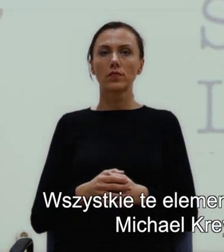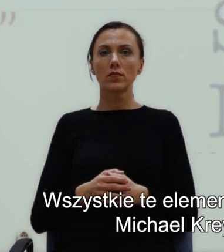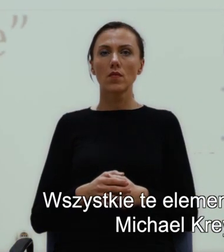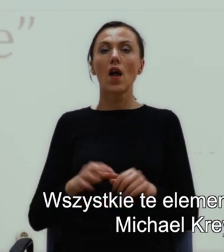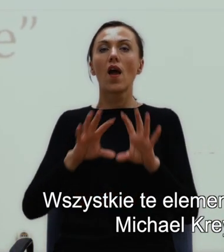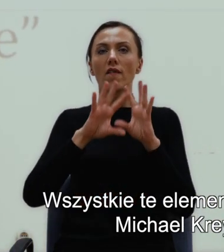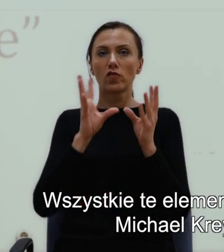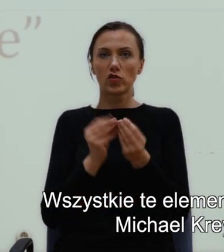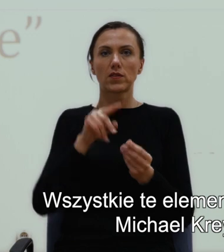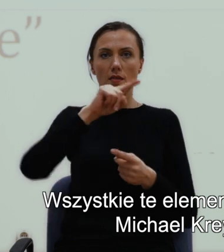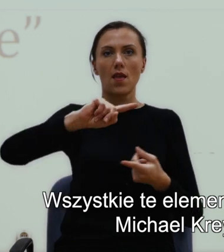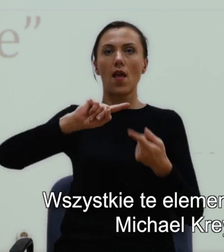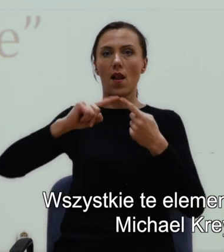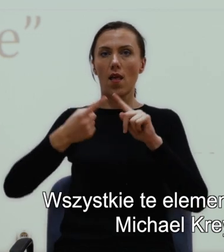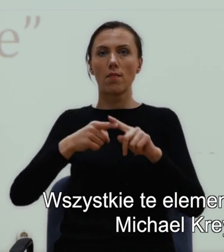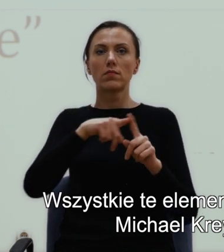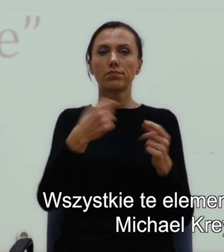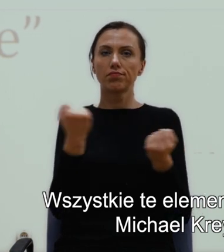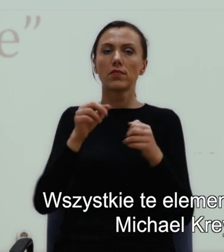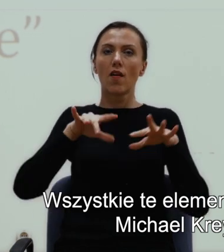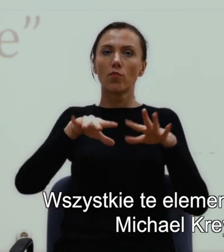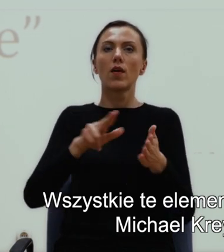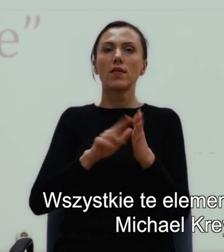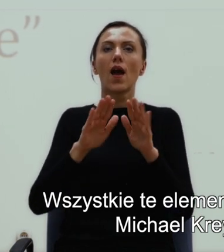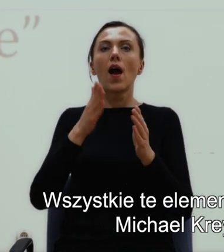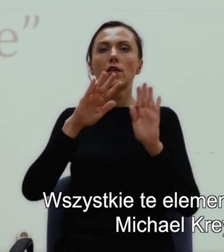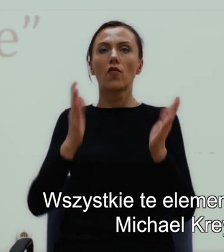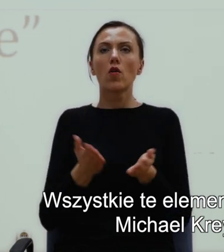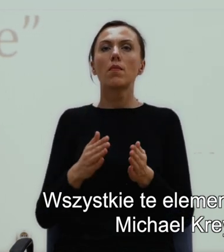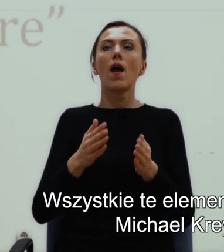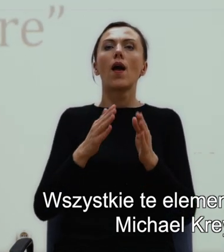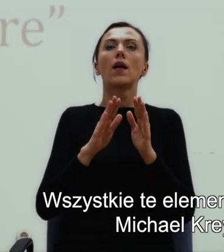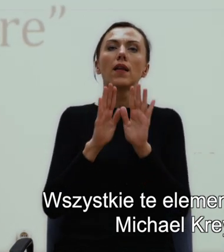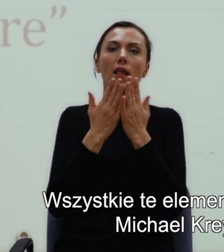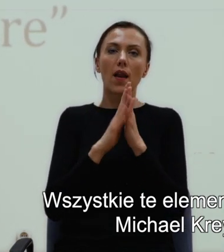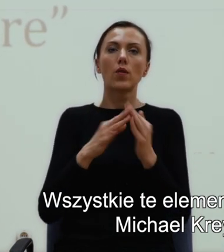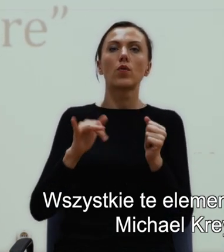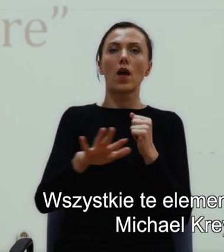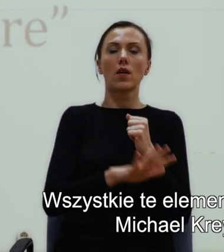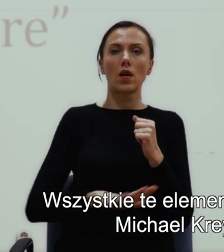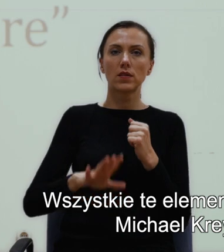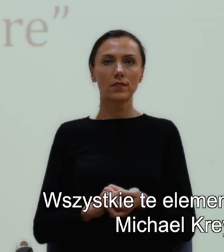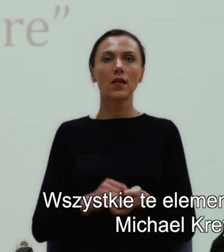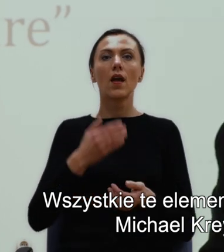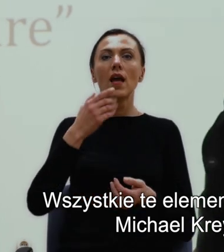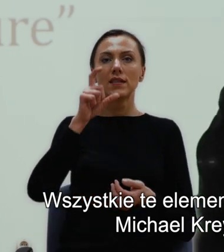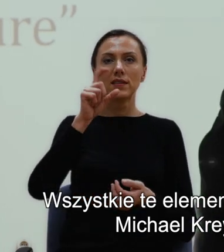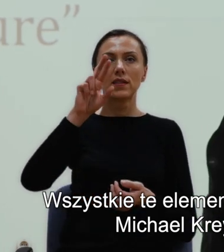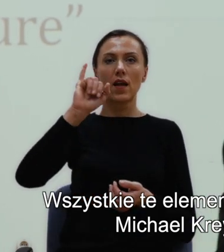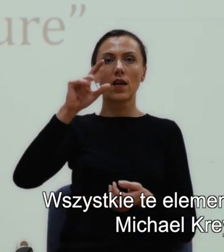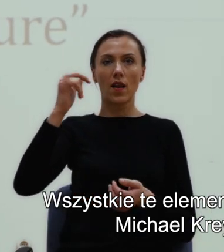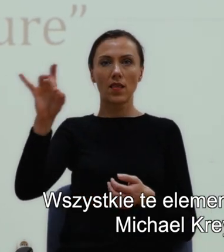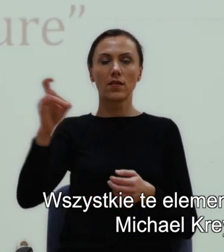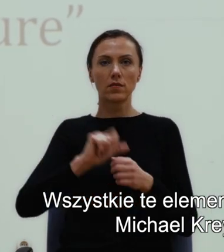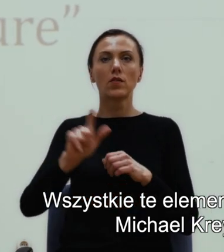Wszystkie te elementy wpływają na kształt literatury i kultury regionu. Michael Kraling, badacz